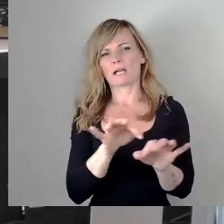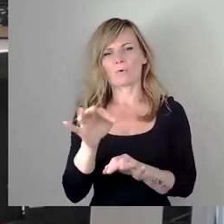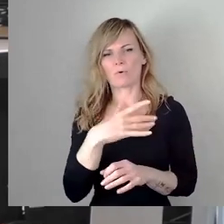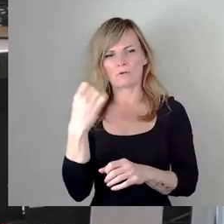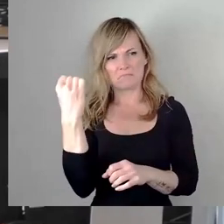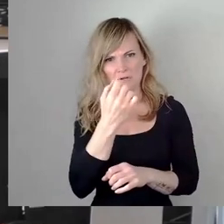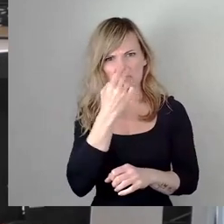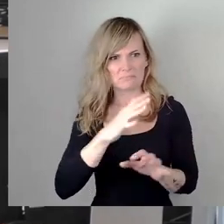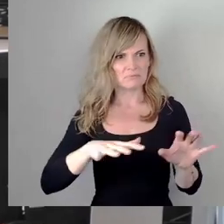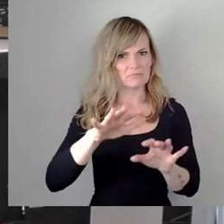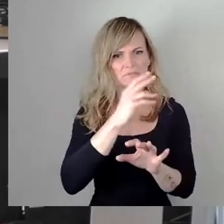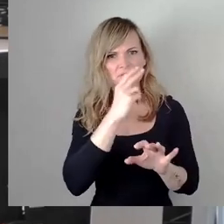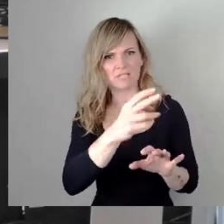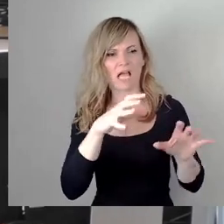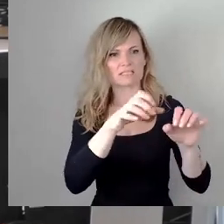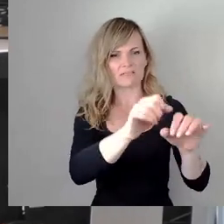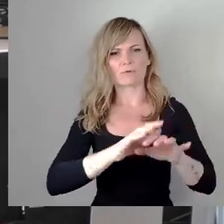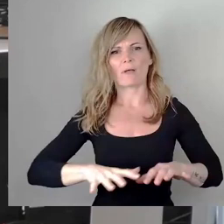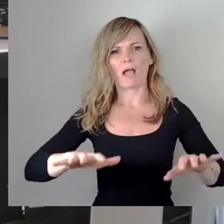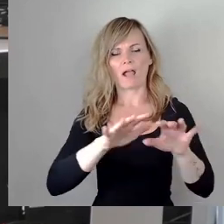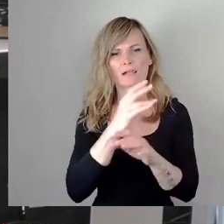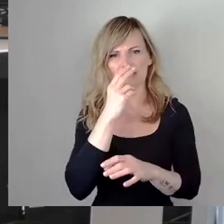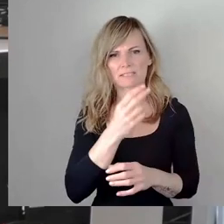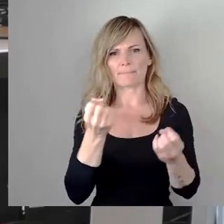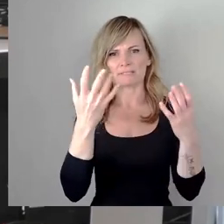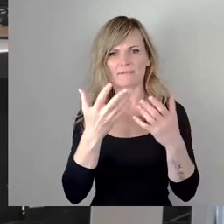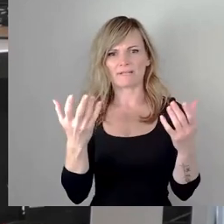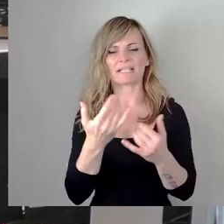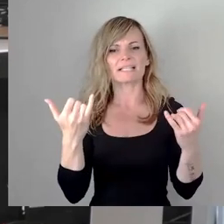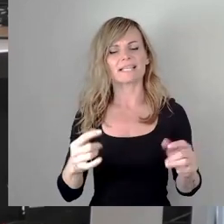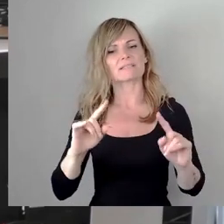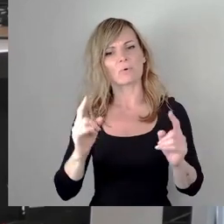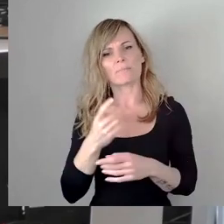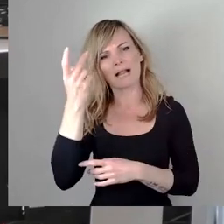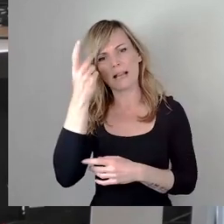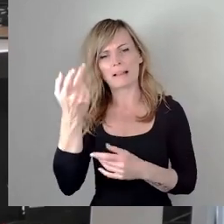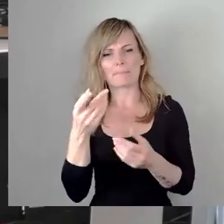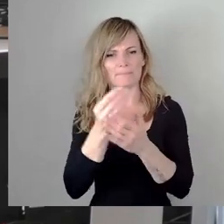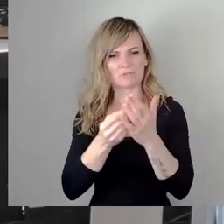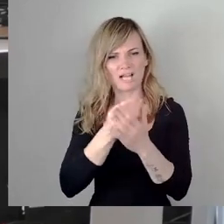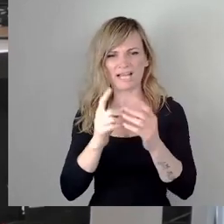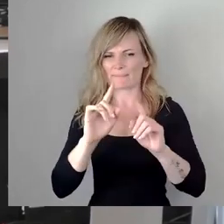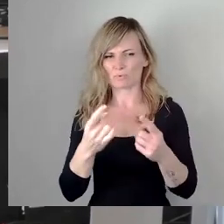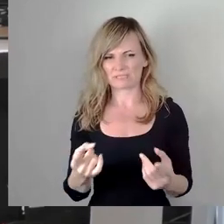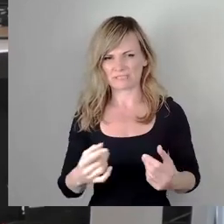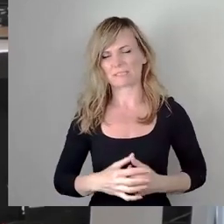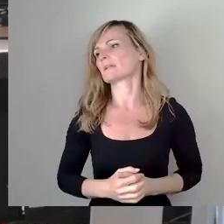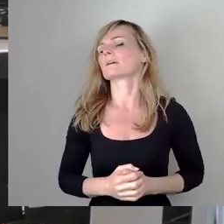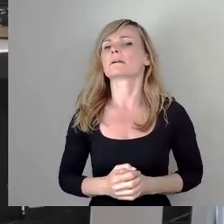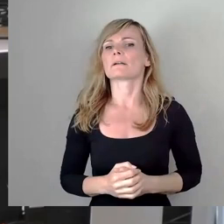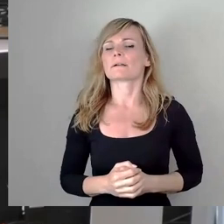überall. Viele haben es gesehen, was dort passiert ist, müssen das jetzt nicht im Detail beschreiben. Jedenfalls hat ein